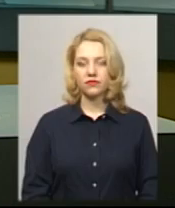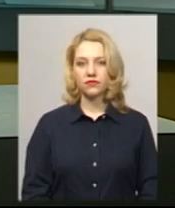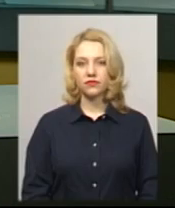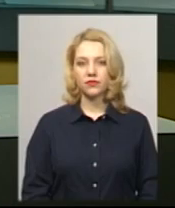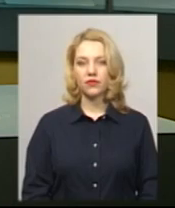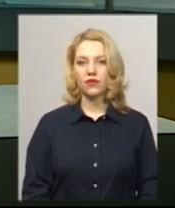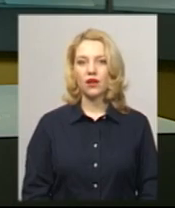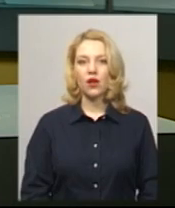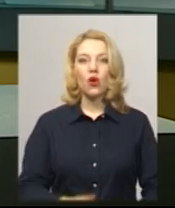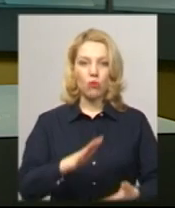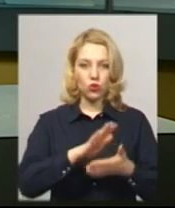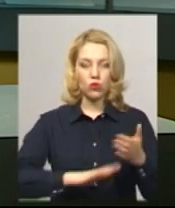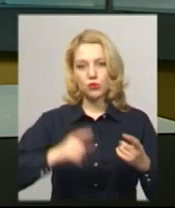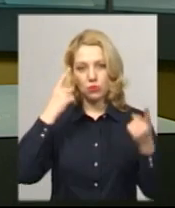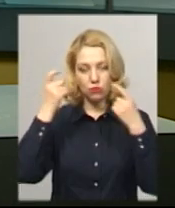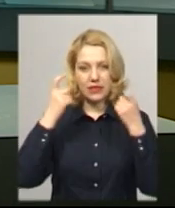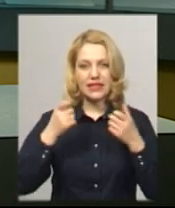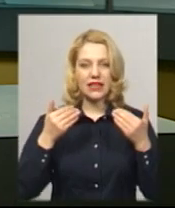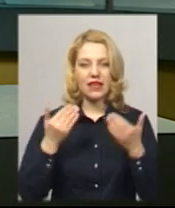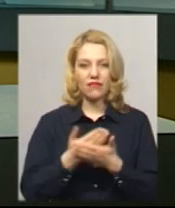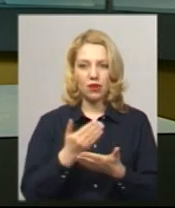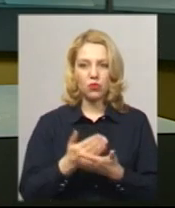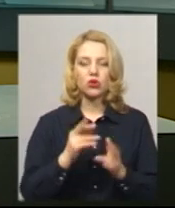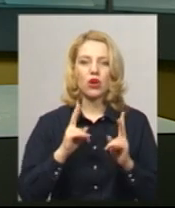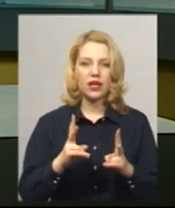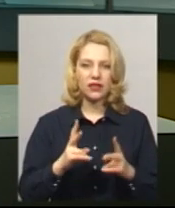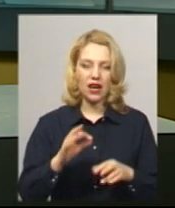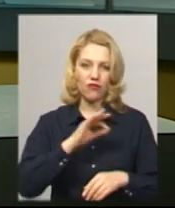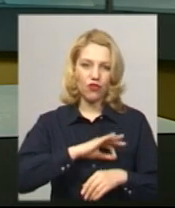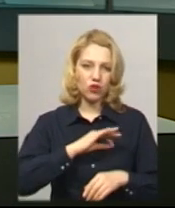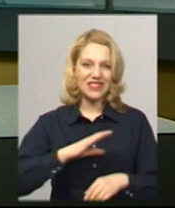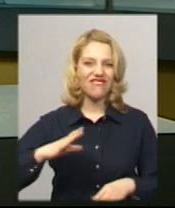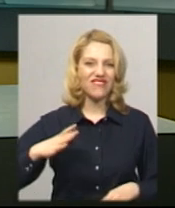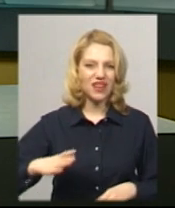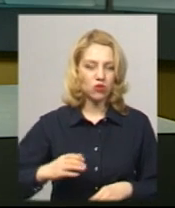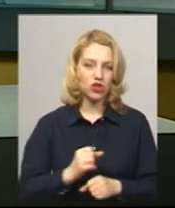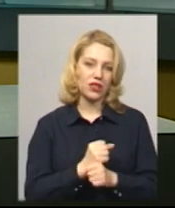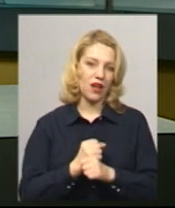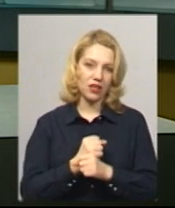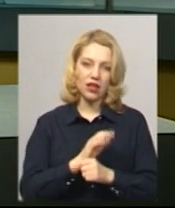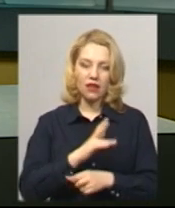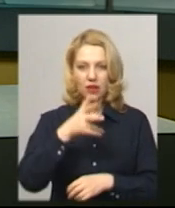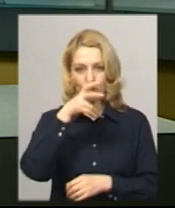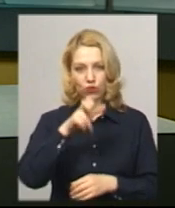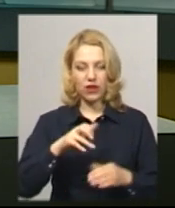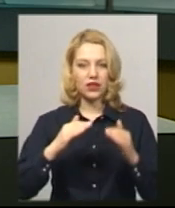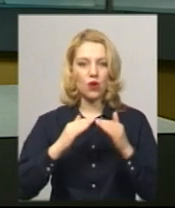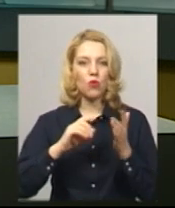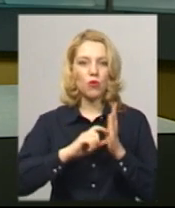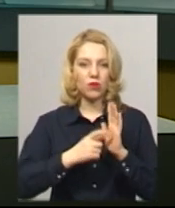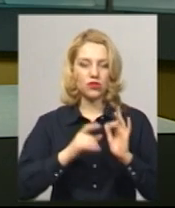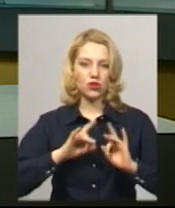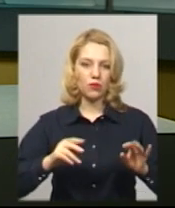Ми продовжуємо інформаційний випуск. Як використати вимушені канікули і не додягувати у помешканні, розповідає